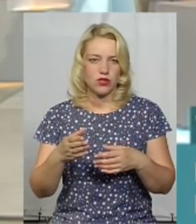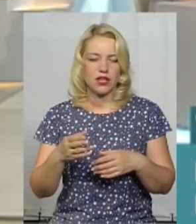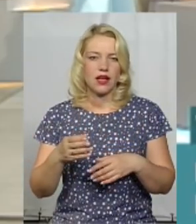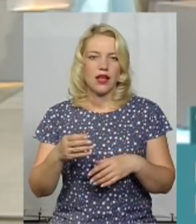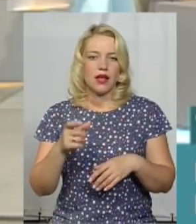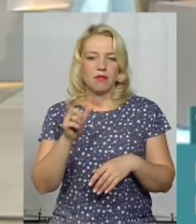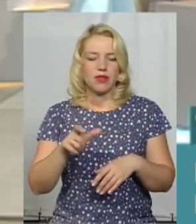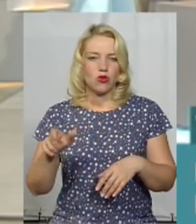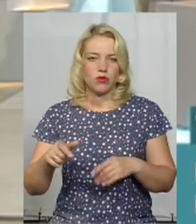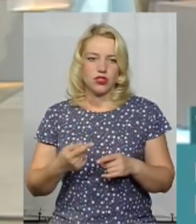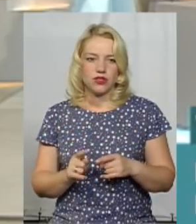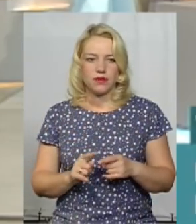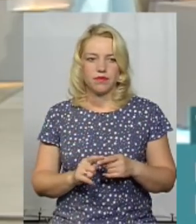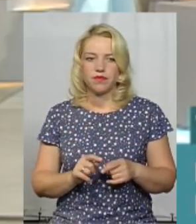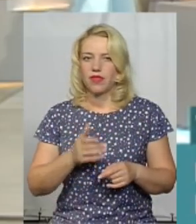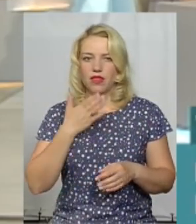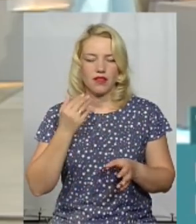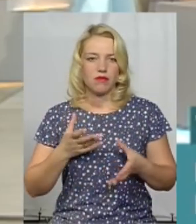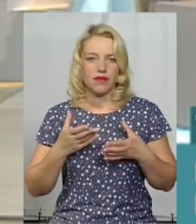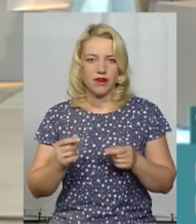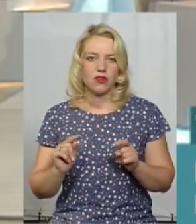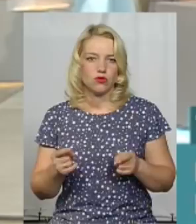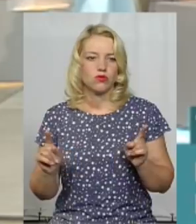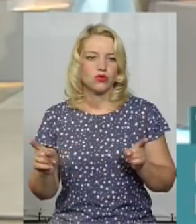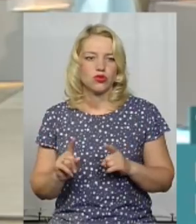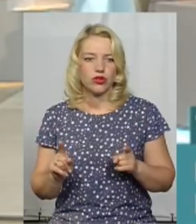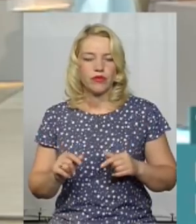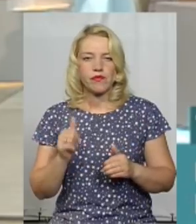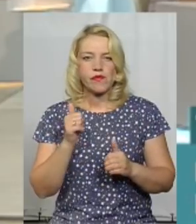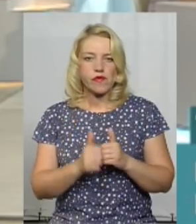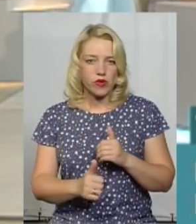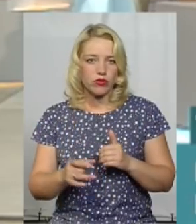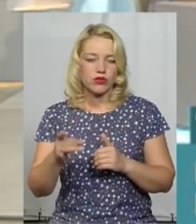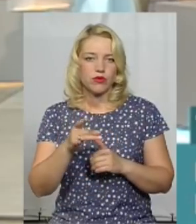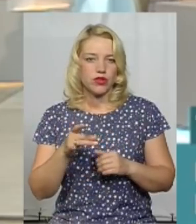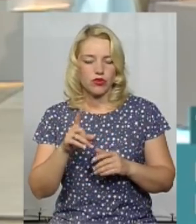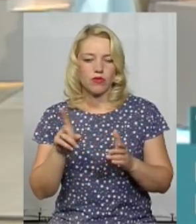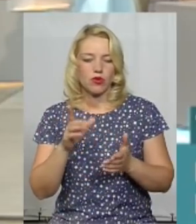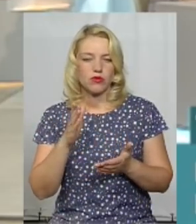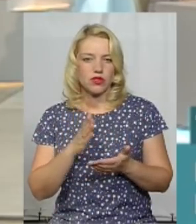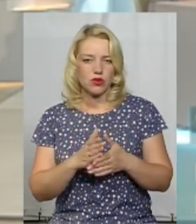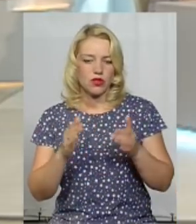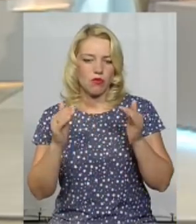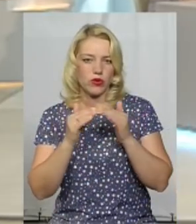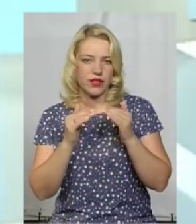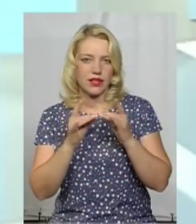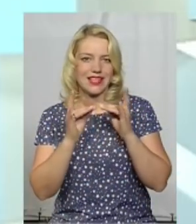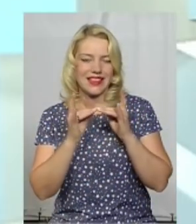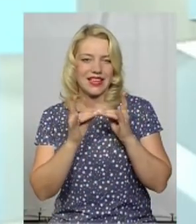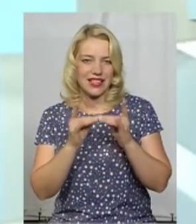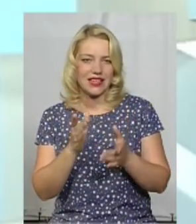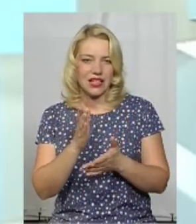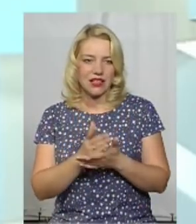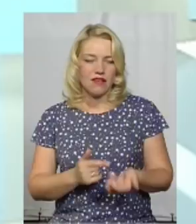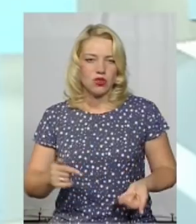Ні. Абсолютним чином не впливає. Тому що в кожному районі, в якому знаходиться будинок-інтернат, є